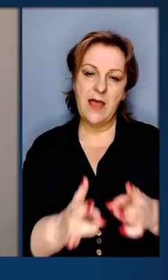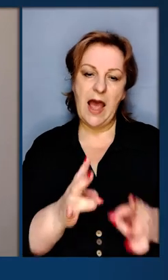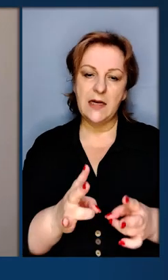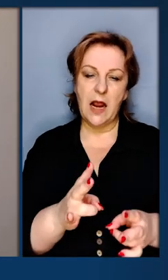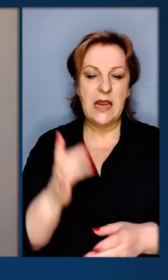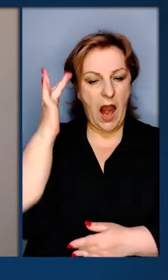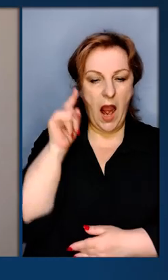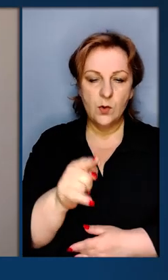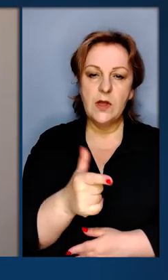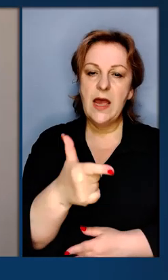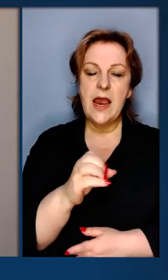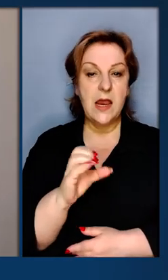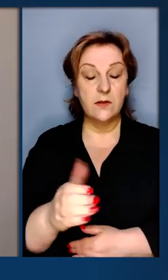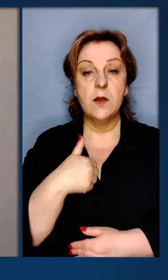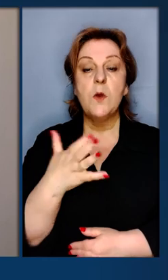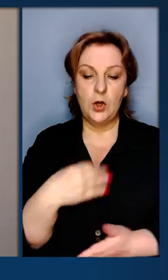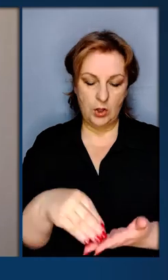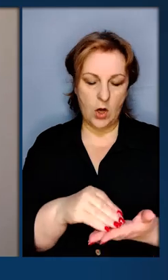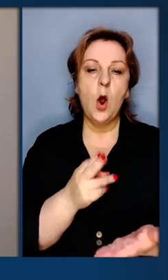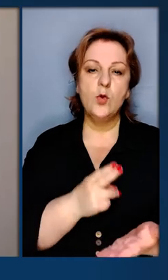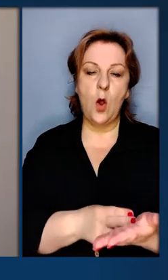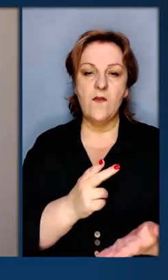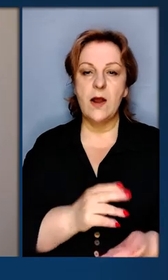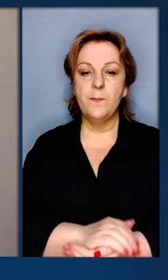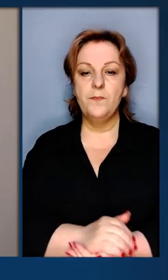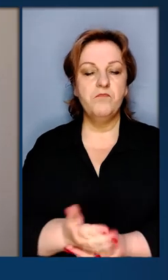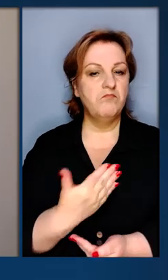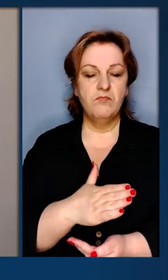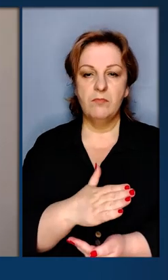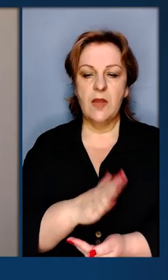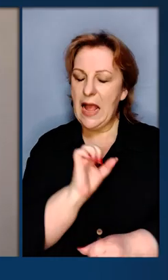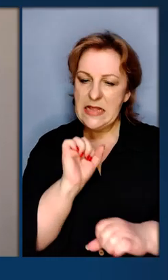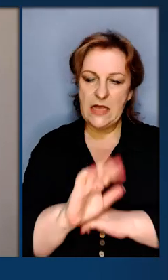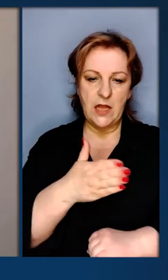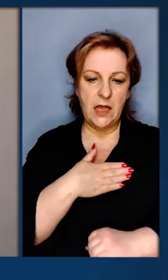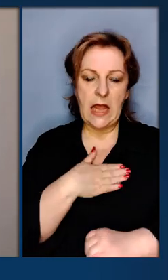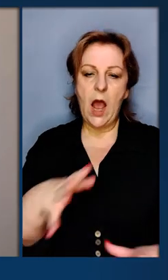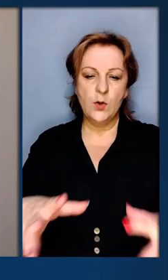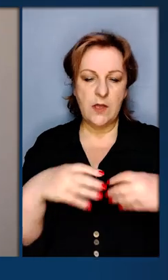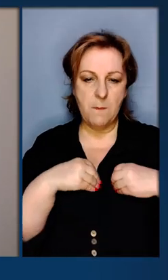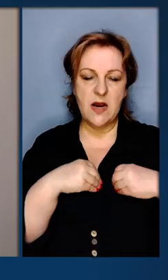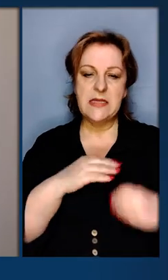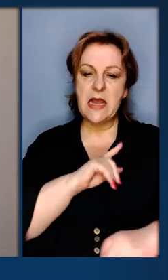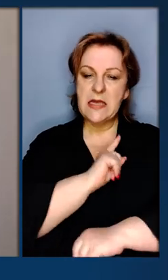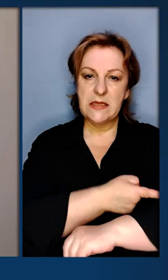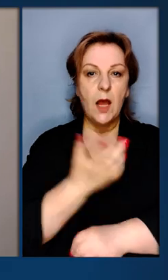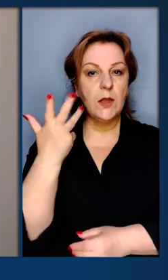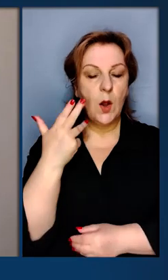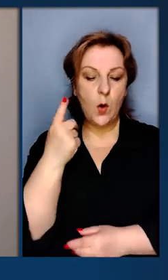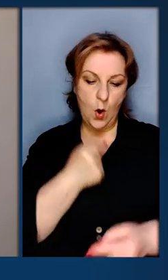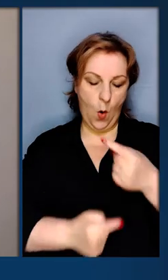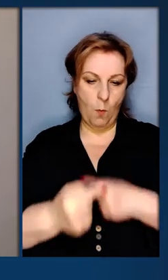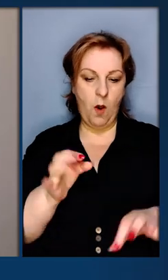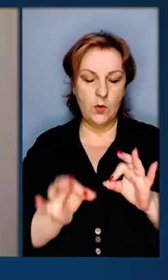наслідки російського теракту на Каховський ГЕС. Ми ще раз доведемо нездаланість нашої спільної сили,